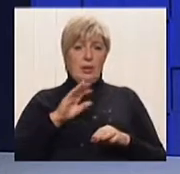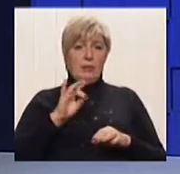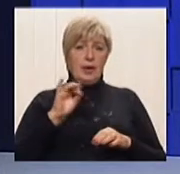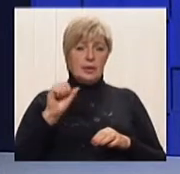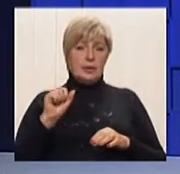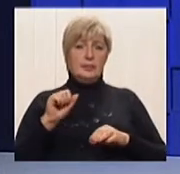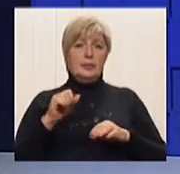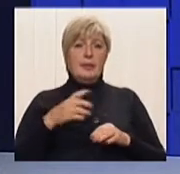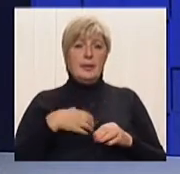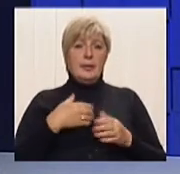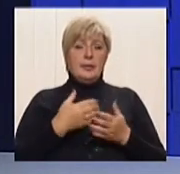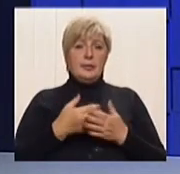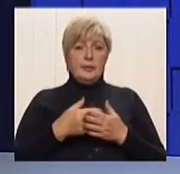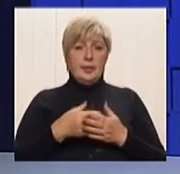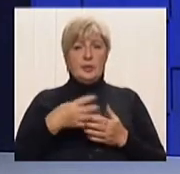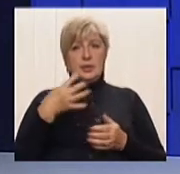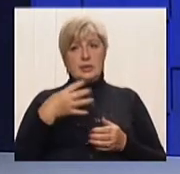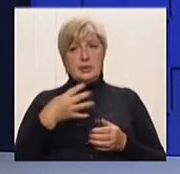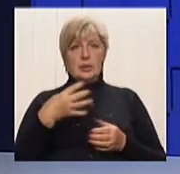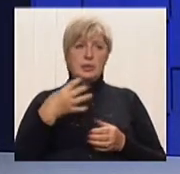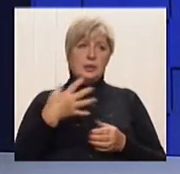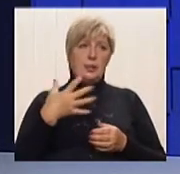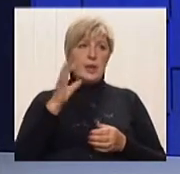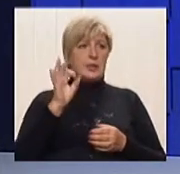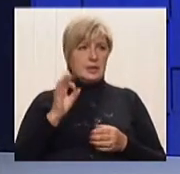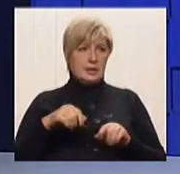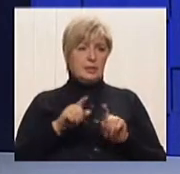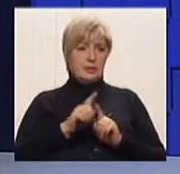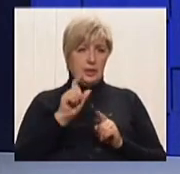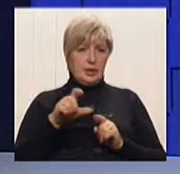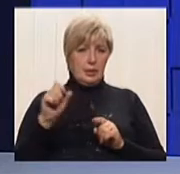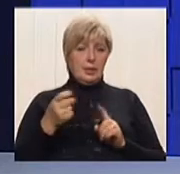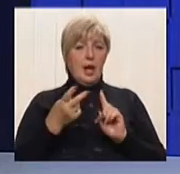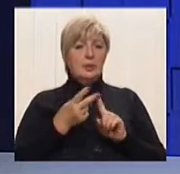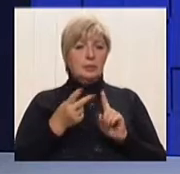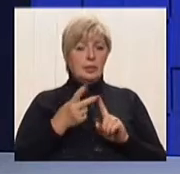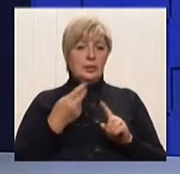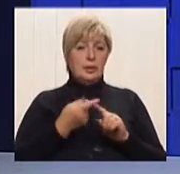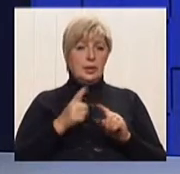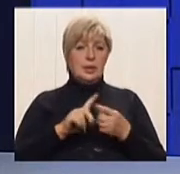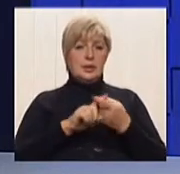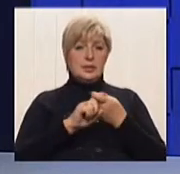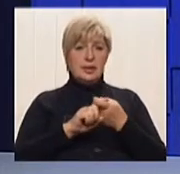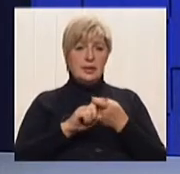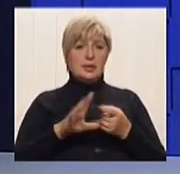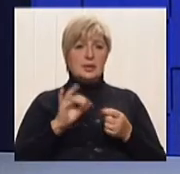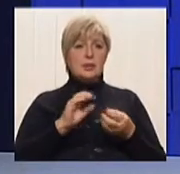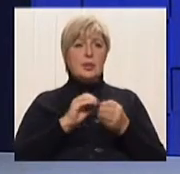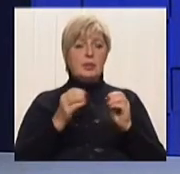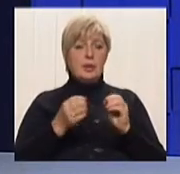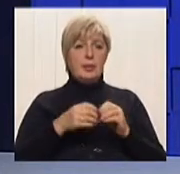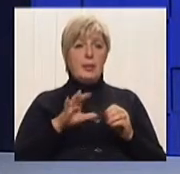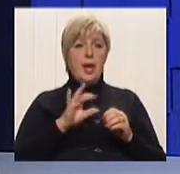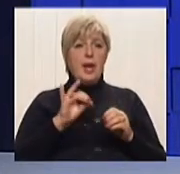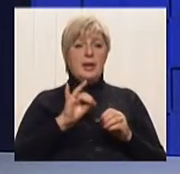перше, у нас порядка 40%, 45%, то вторе – це вопросы, связані з проблемами в інтернет-торговле. Ось